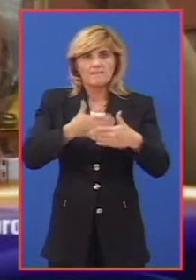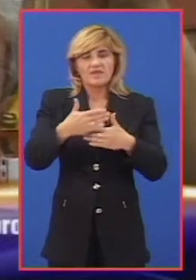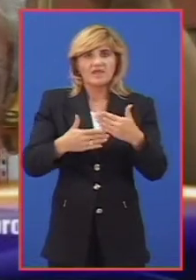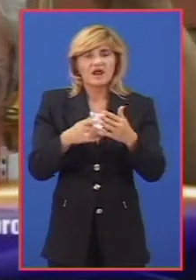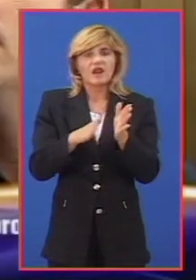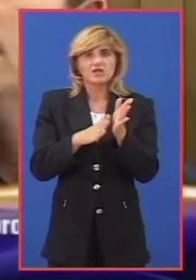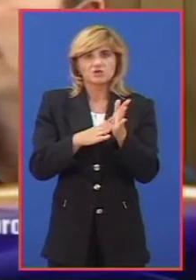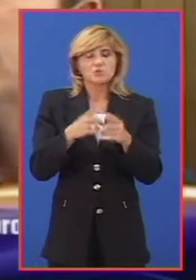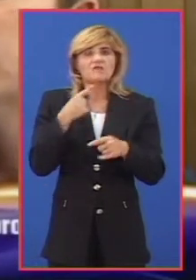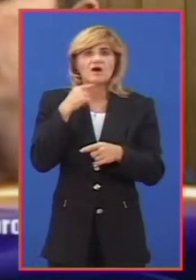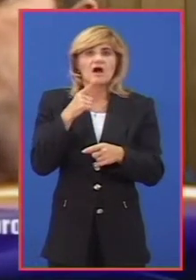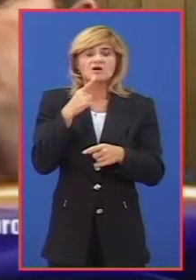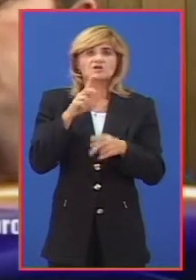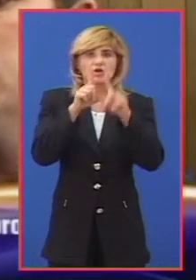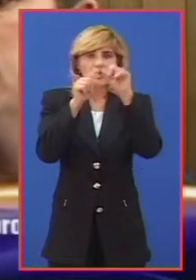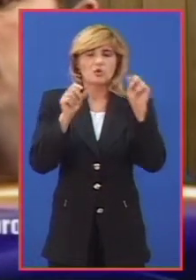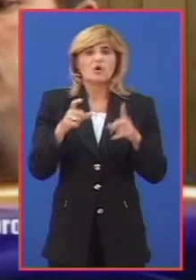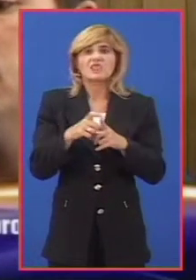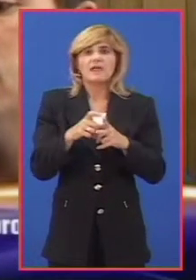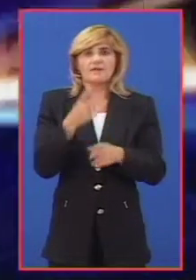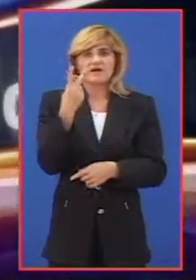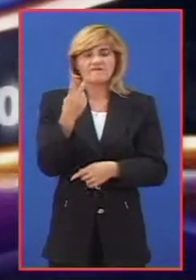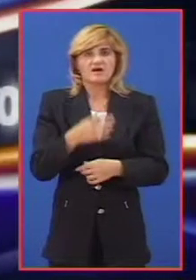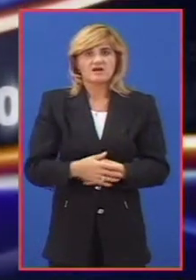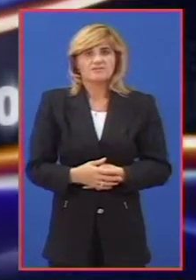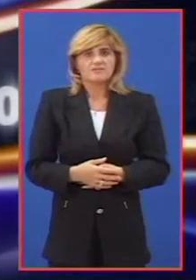mineralnih džubriva, kaže za Jueko Damir Varga.